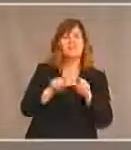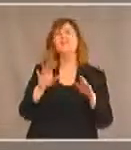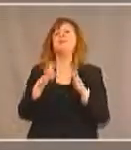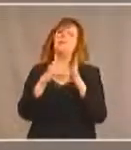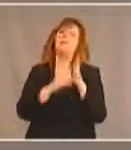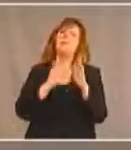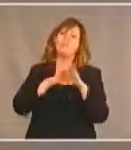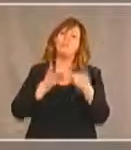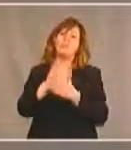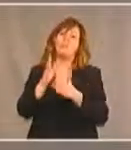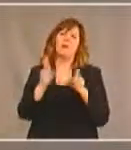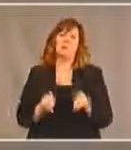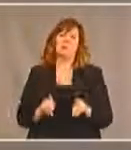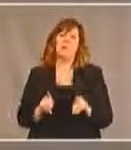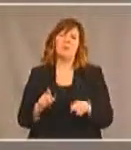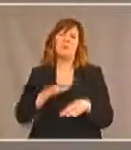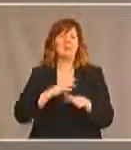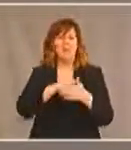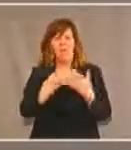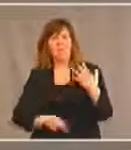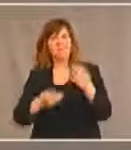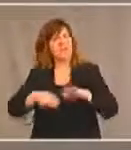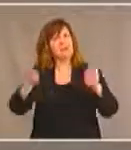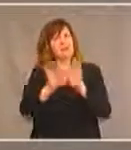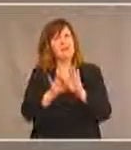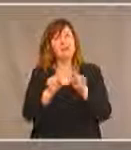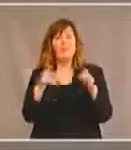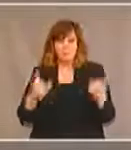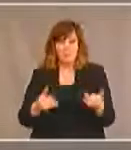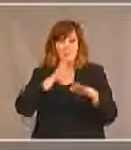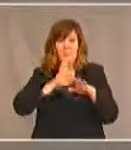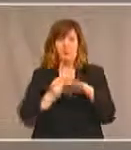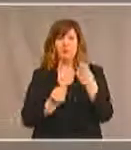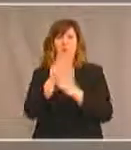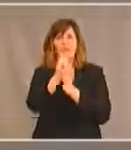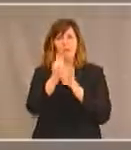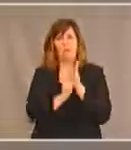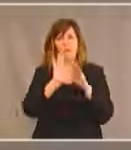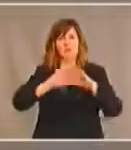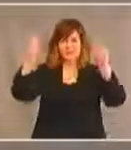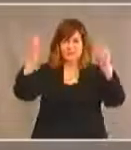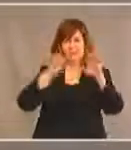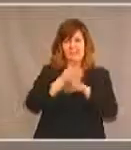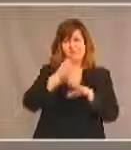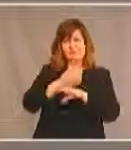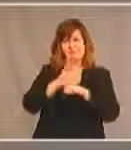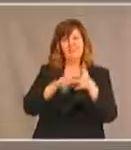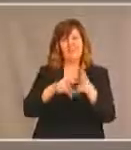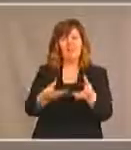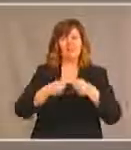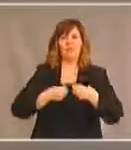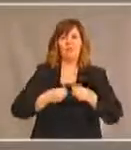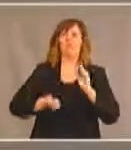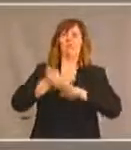droits de la personne. Tout cela est très important. Et aujourd'hui, on parle d'une loi sur l'accessibilité qui pourrait nous donner encore plus de